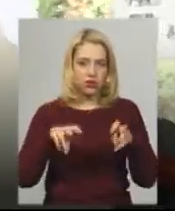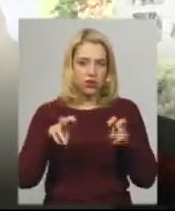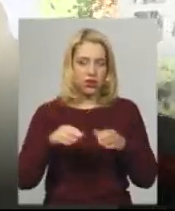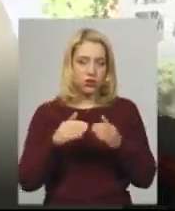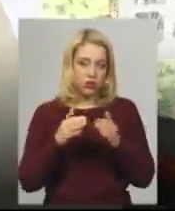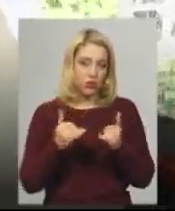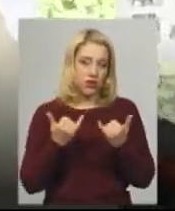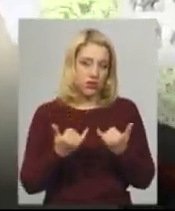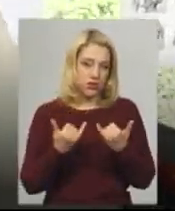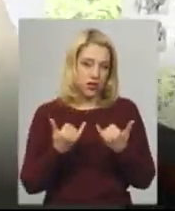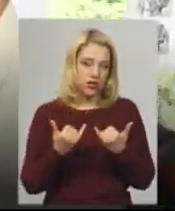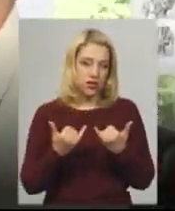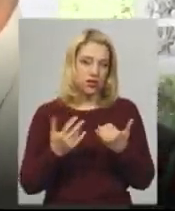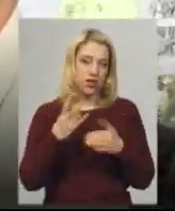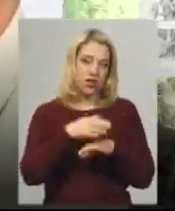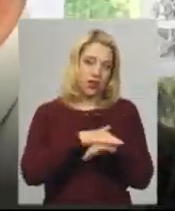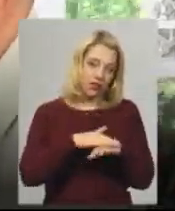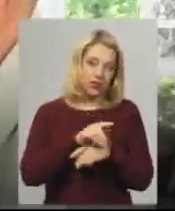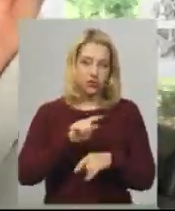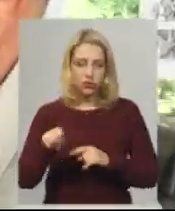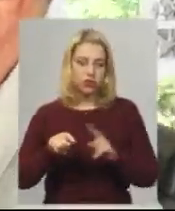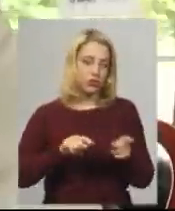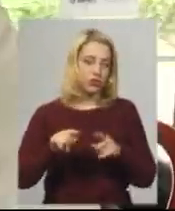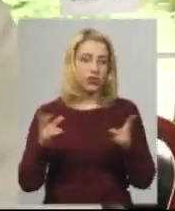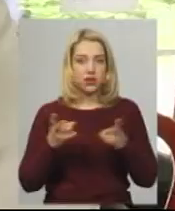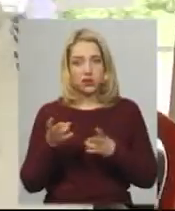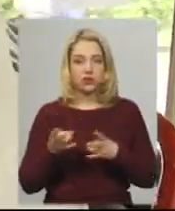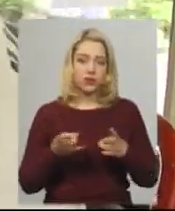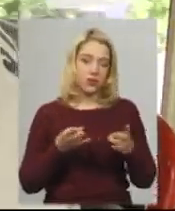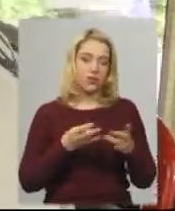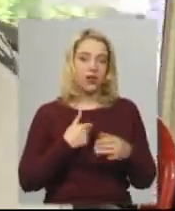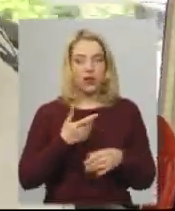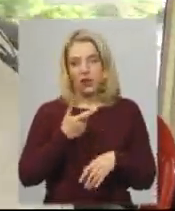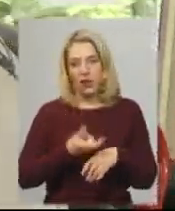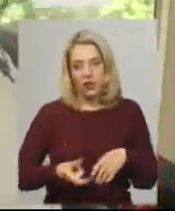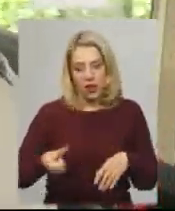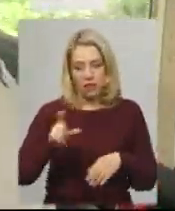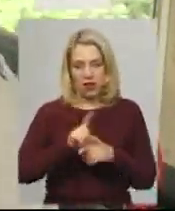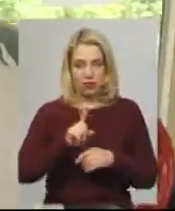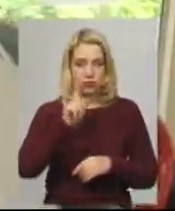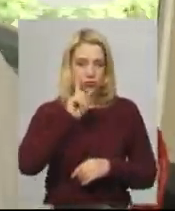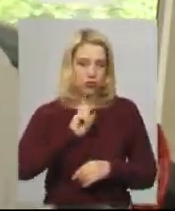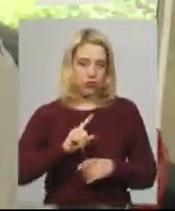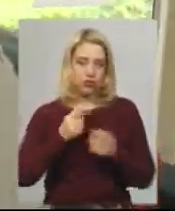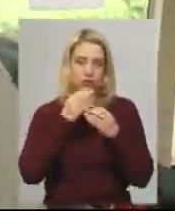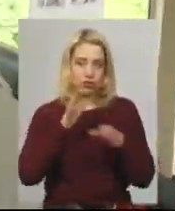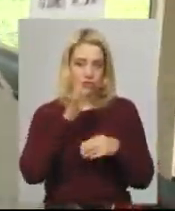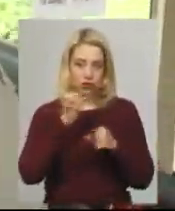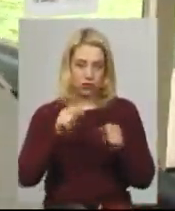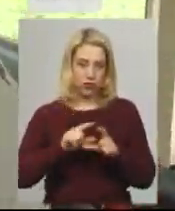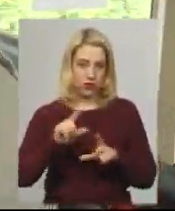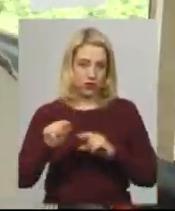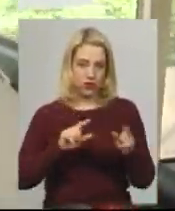А зараз? На базар, туди, сюди, куди треба тоді поїхати. Набагато зручніше, так в будь час можна їхати. А там